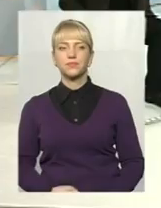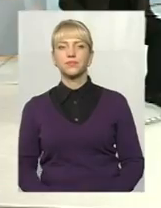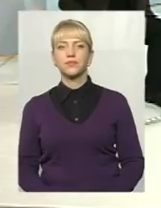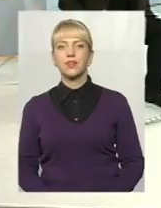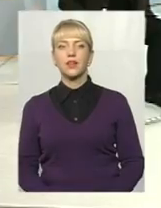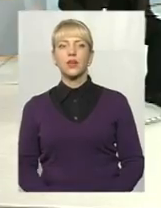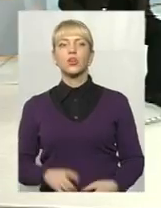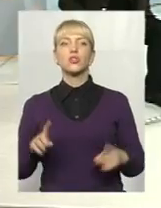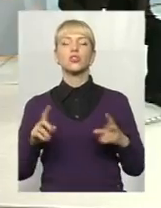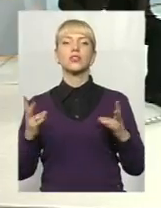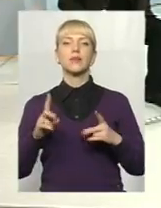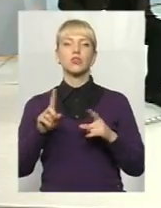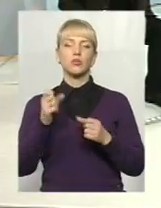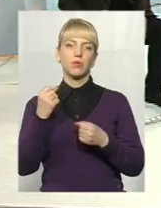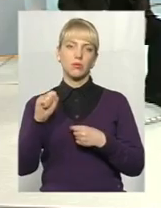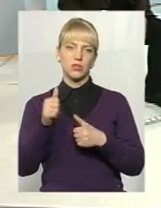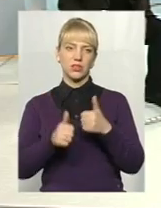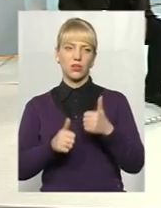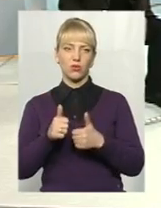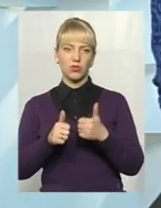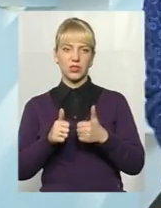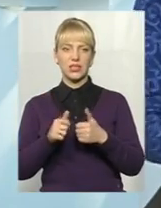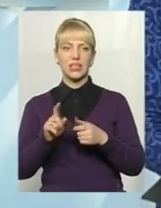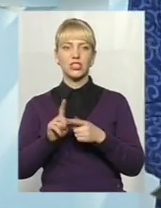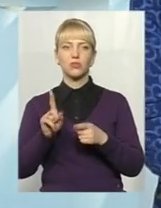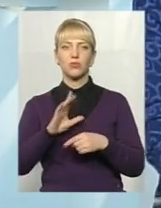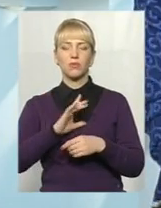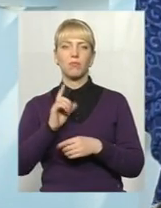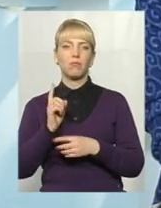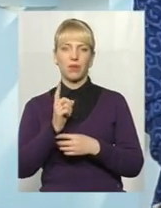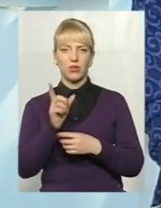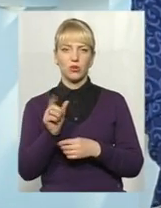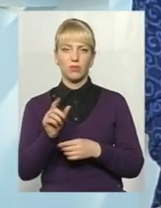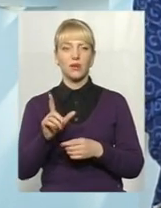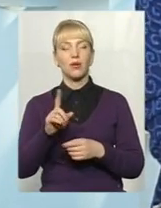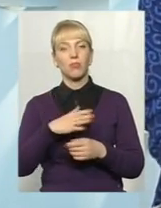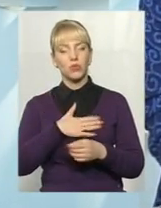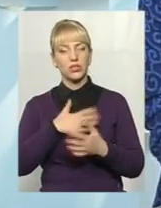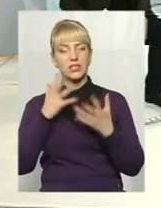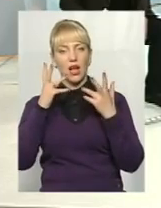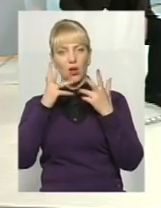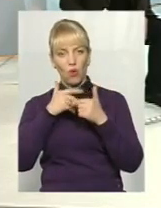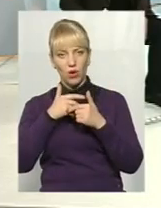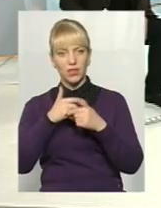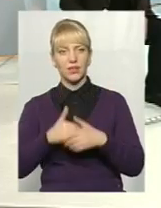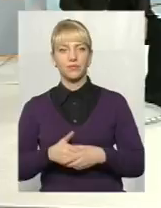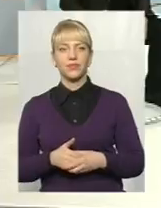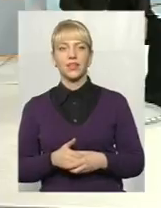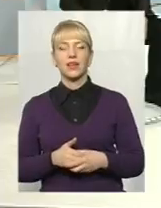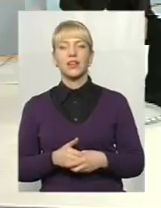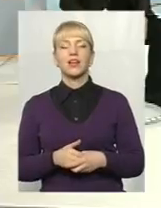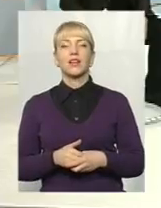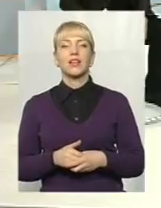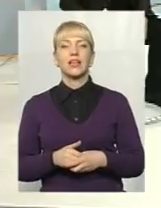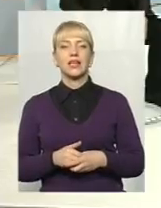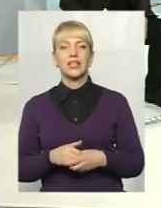Що треба, щоб перемогти в конкурсі і стати цією першою парою? Бути закоханими. Перше і друге. Треба